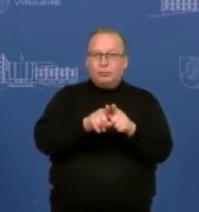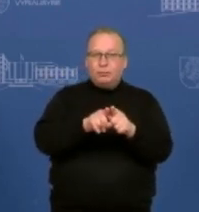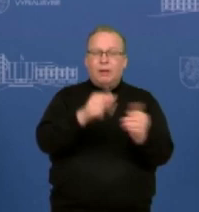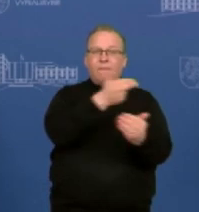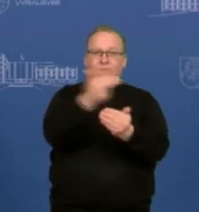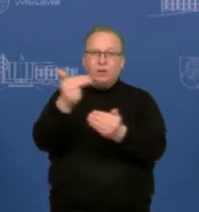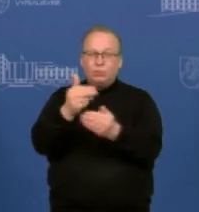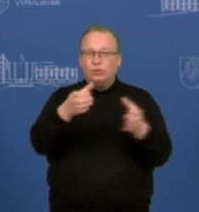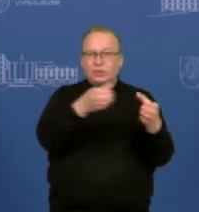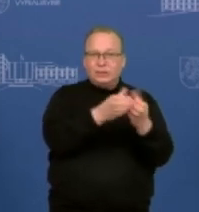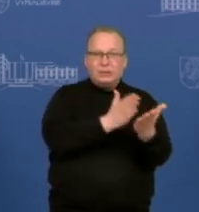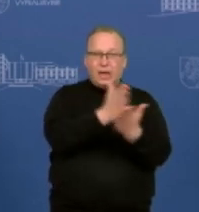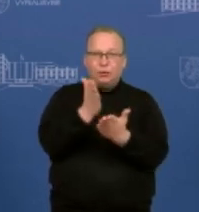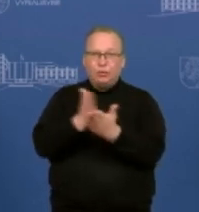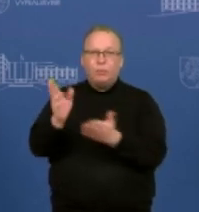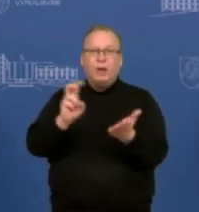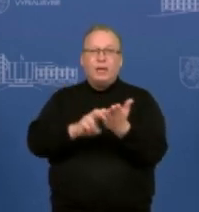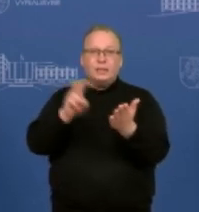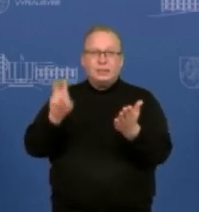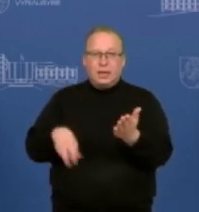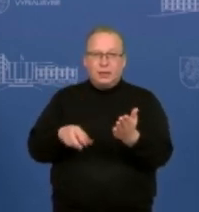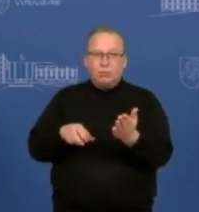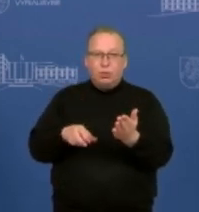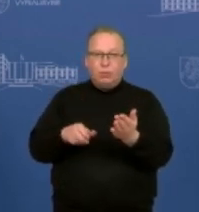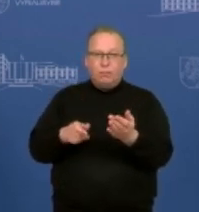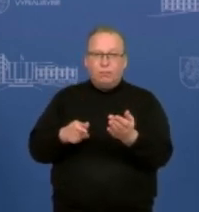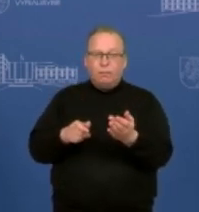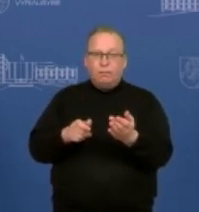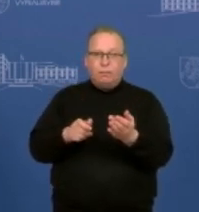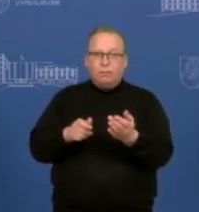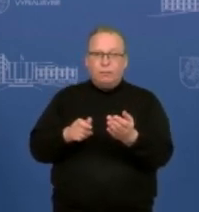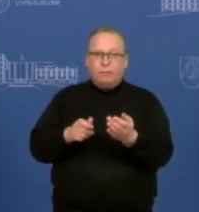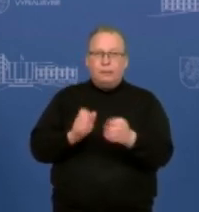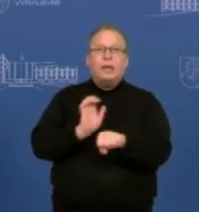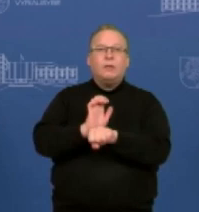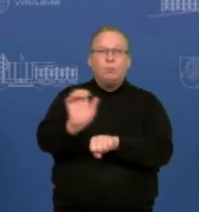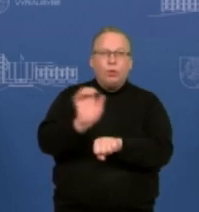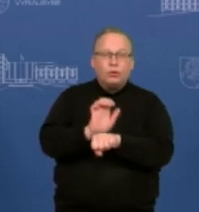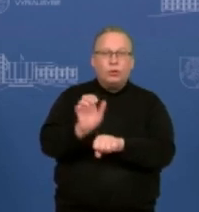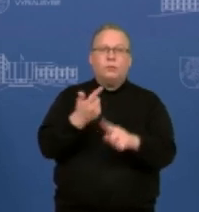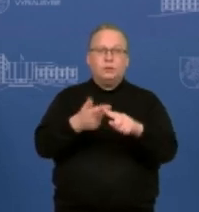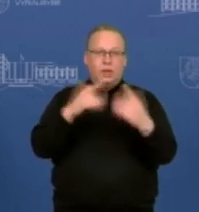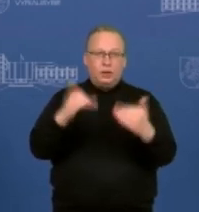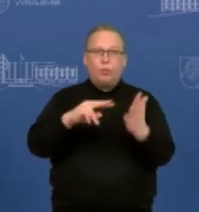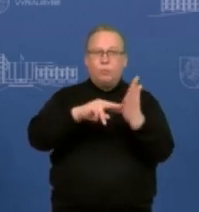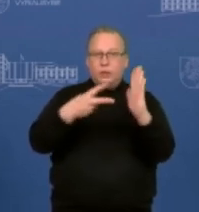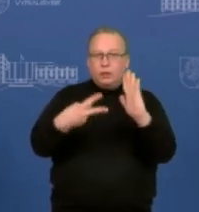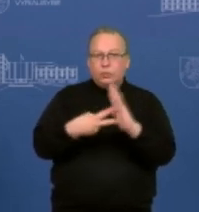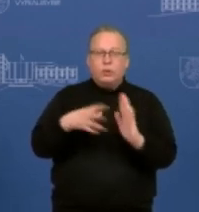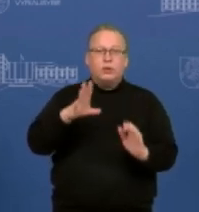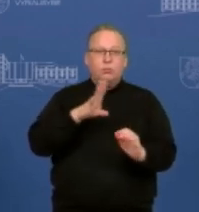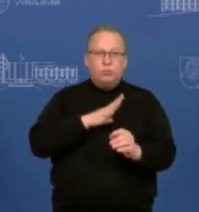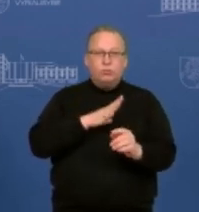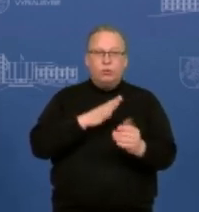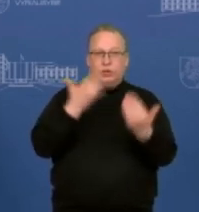atsisakimo, importo atsisakimo jau metmenis. Jau yra pradėti ruošti ir netgi viešumoje buvo